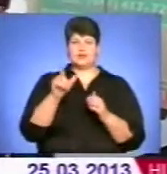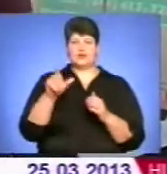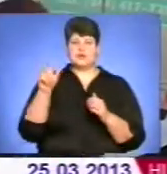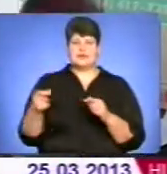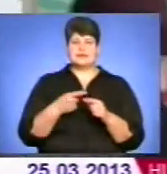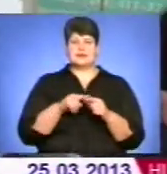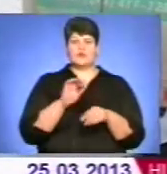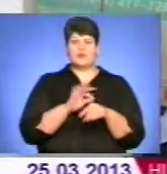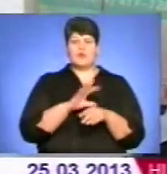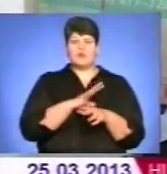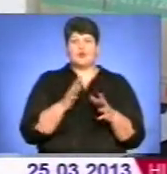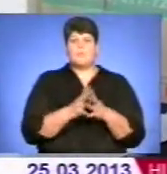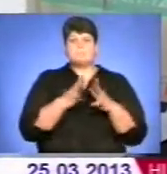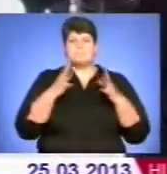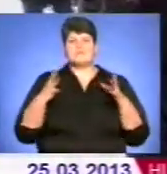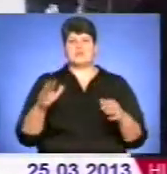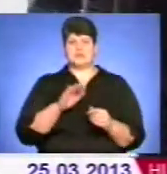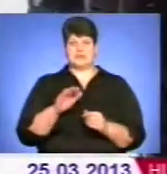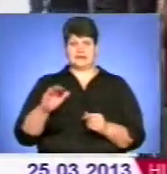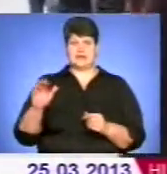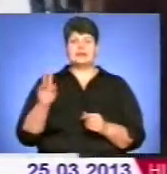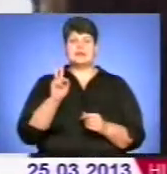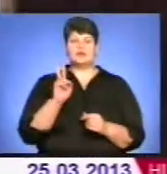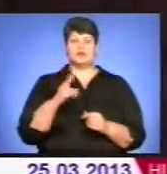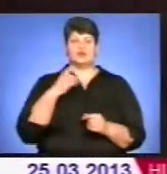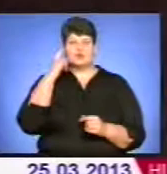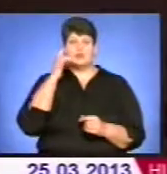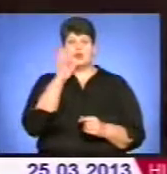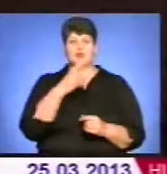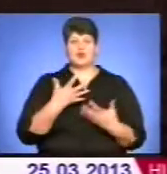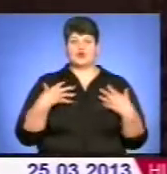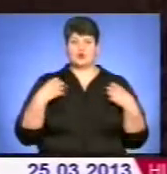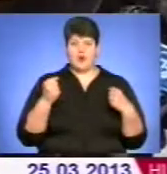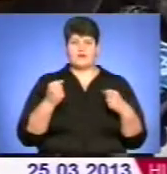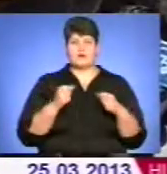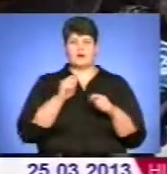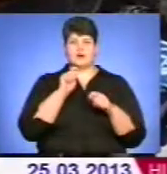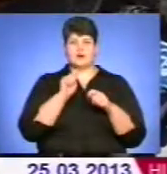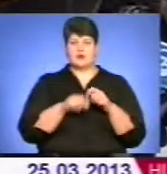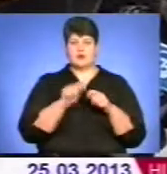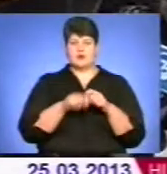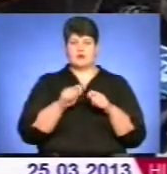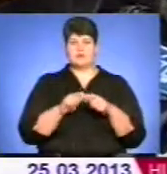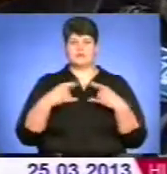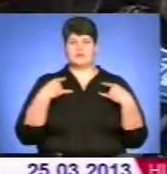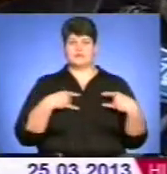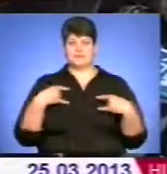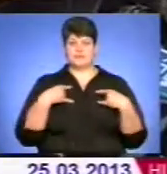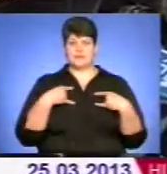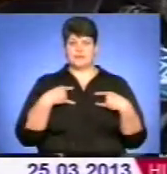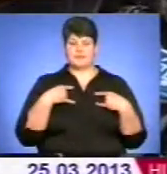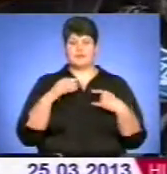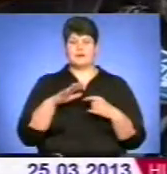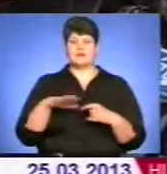недугою стало більше підлітків. Ті, хто дбає про здоров'я, регулярно роблять рентген. На Майдан ми маємо щороку, якщо